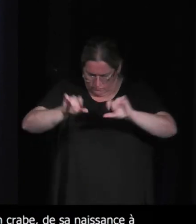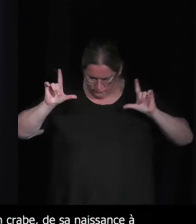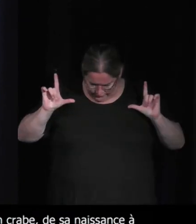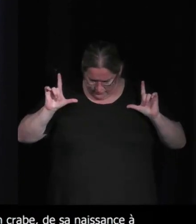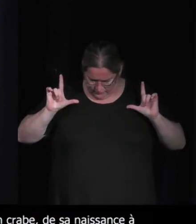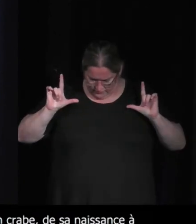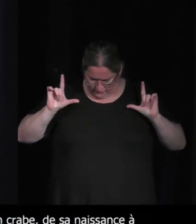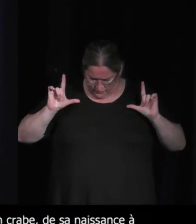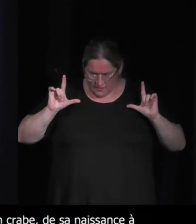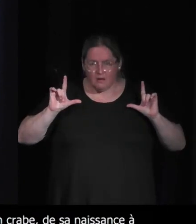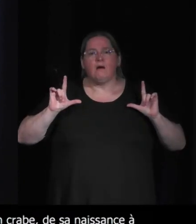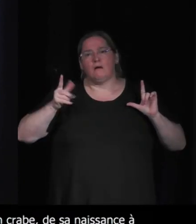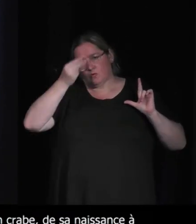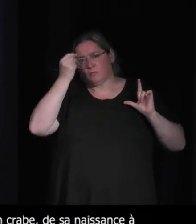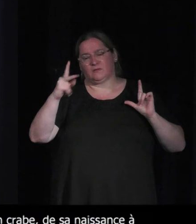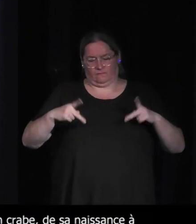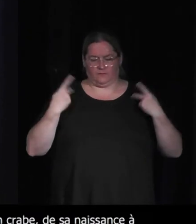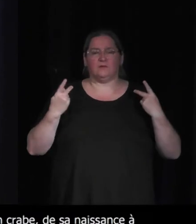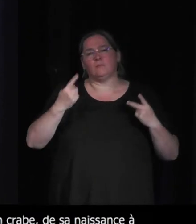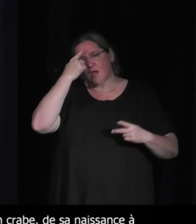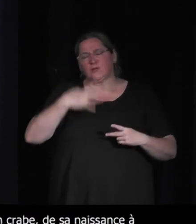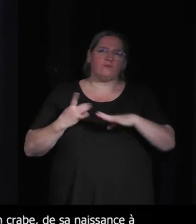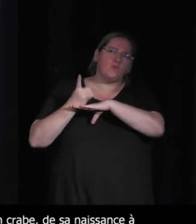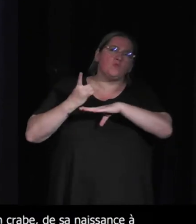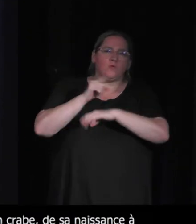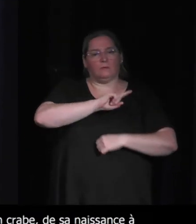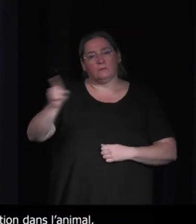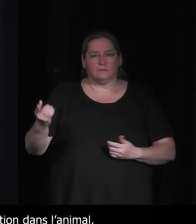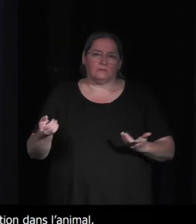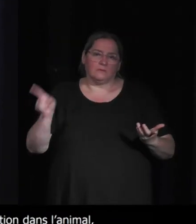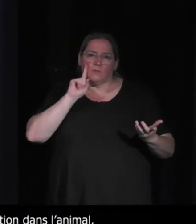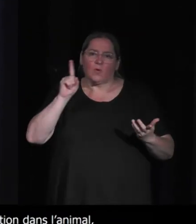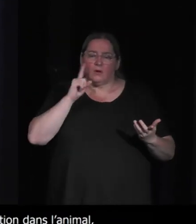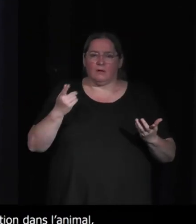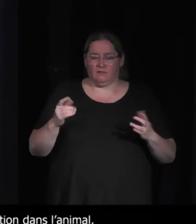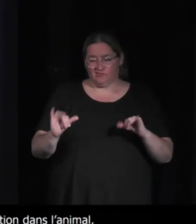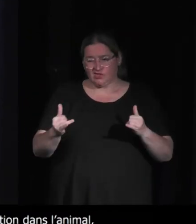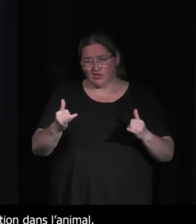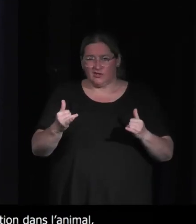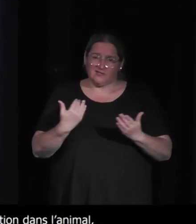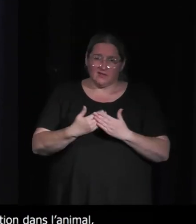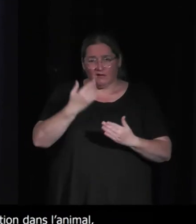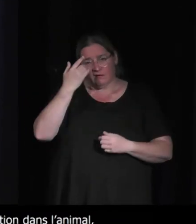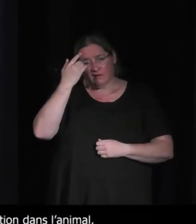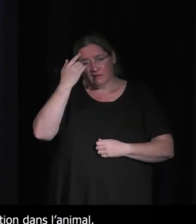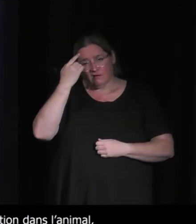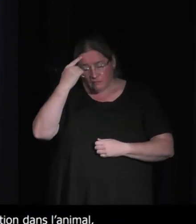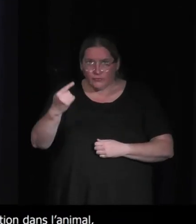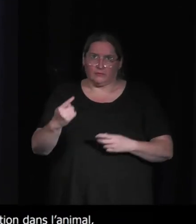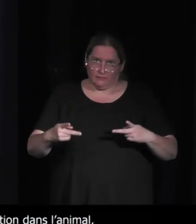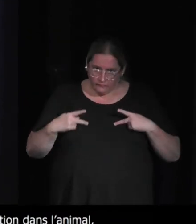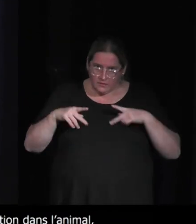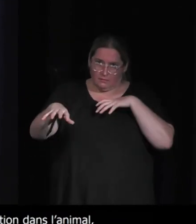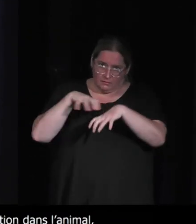bon à mon avis ça n'ira pas très loin parce que voilà parce que probablement les jeux ne sont pas là pour ça ces jeux là ne sont pas là pour ça